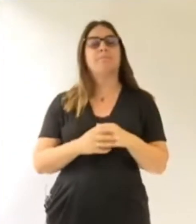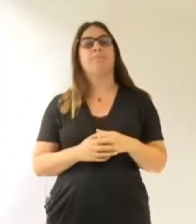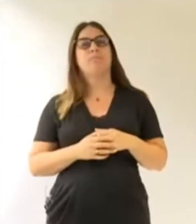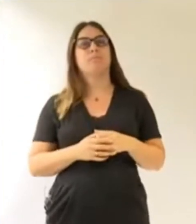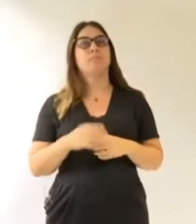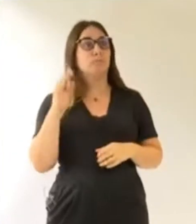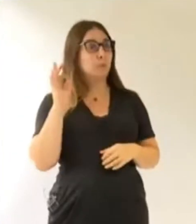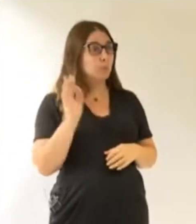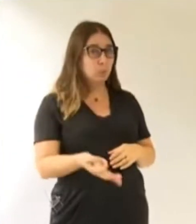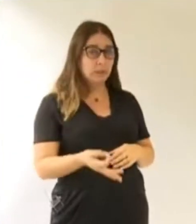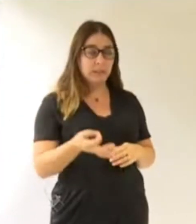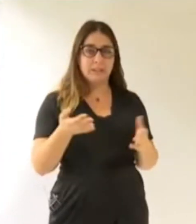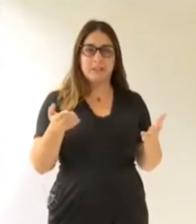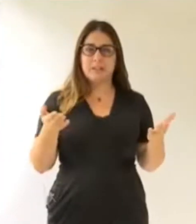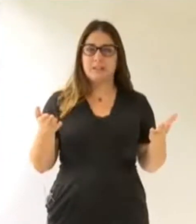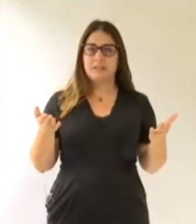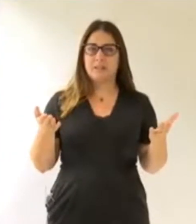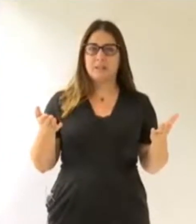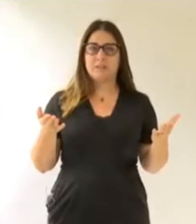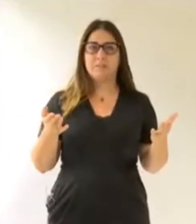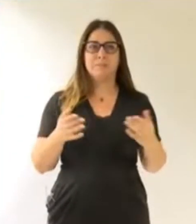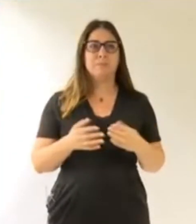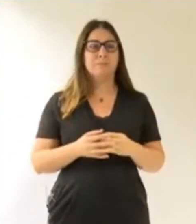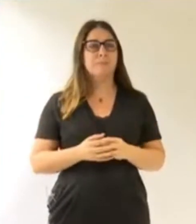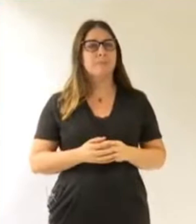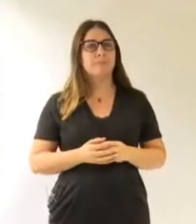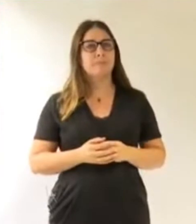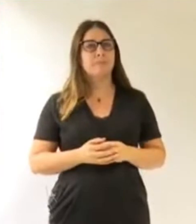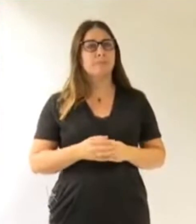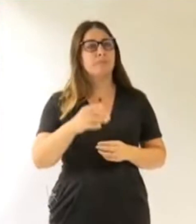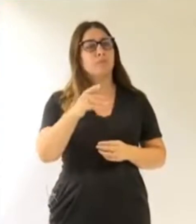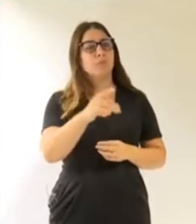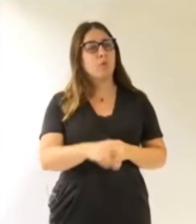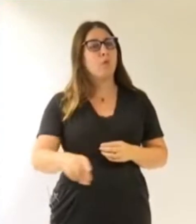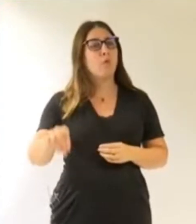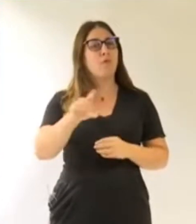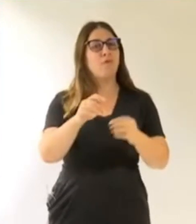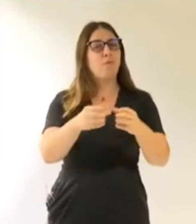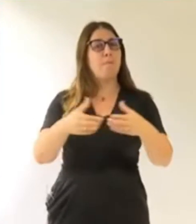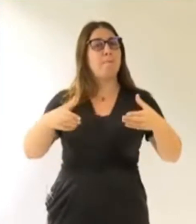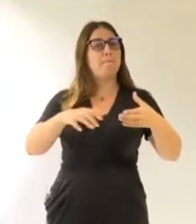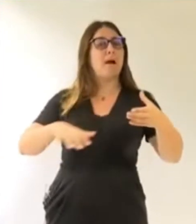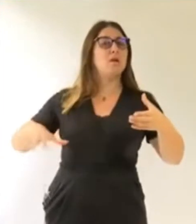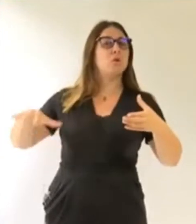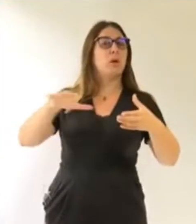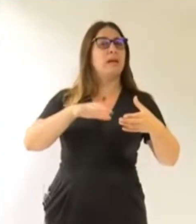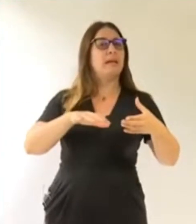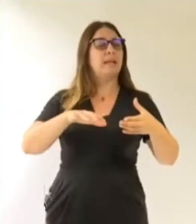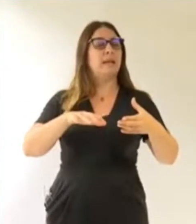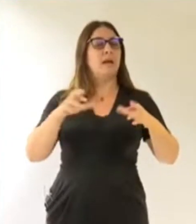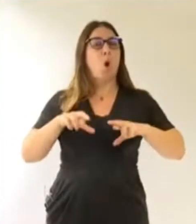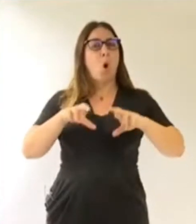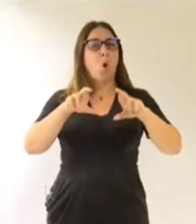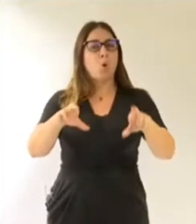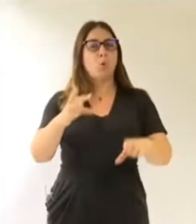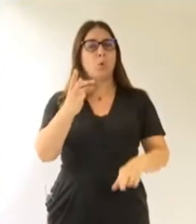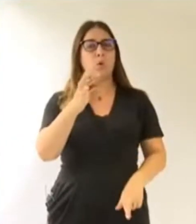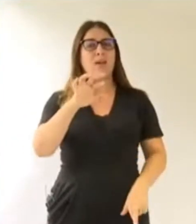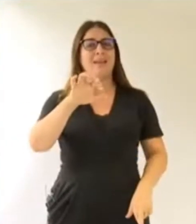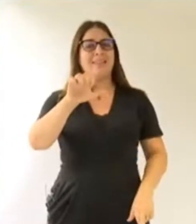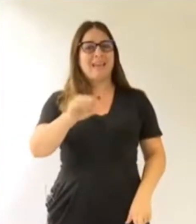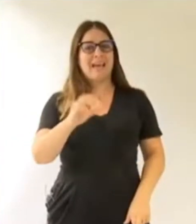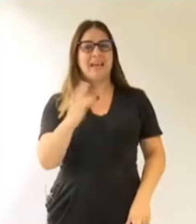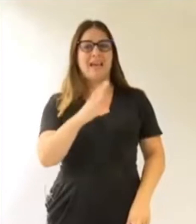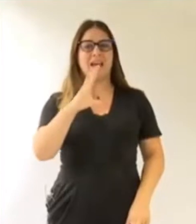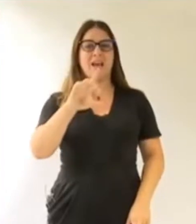Oui, il faut bien voir. Il suffit que vous, les membres de la majorité, vous preniez la rue tricloître et